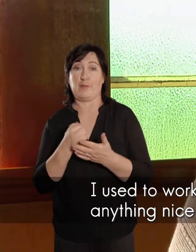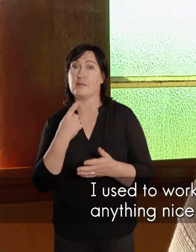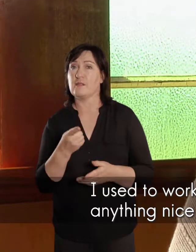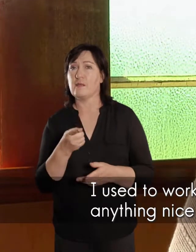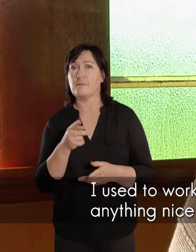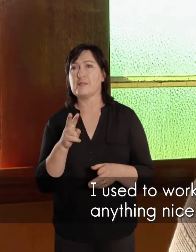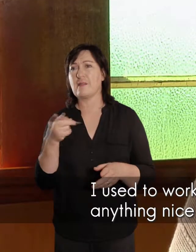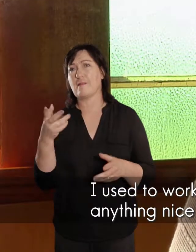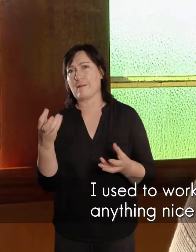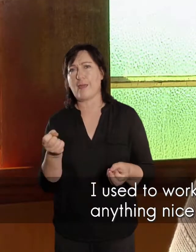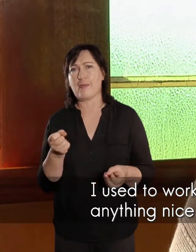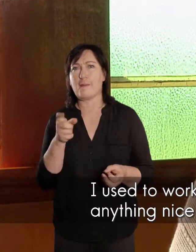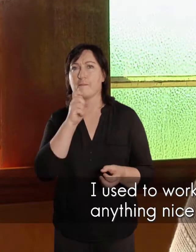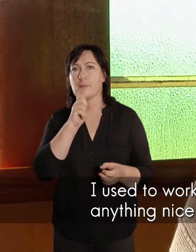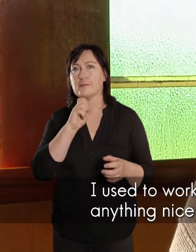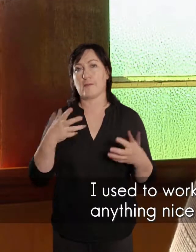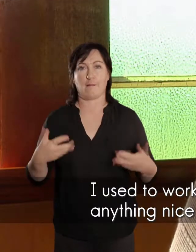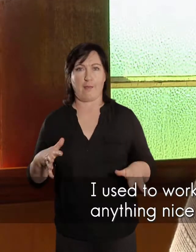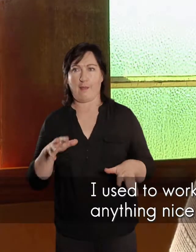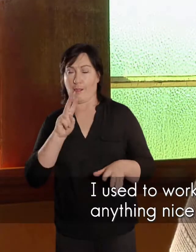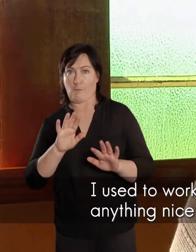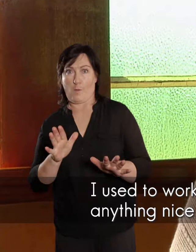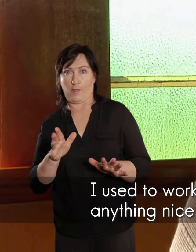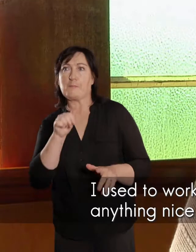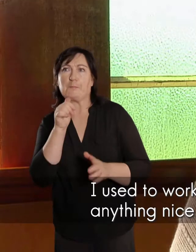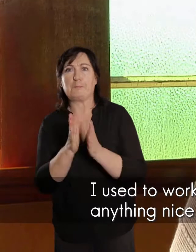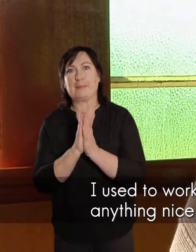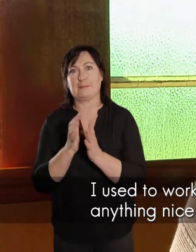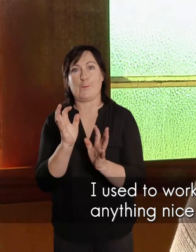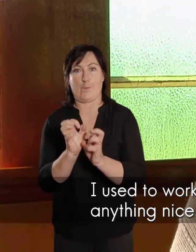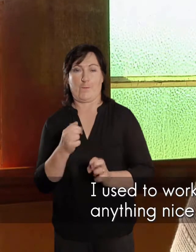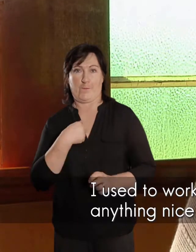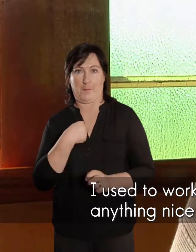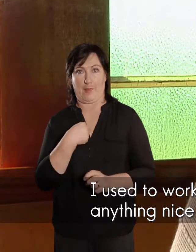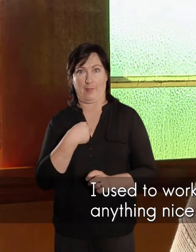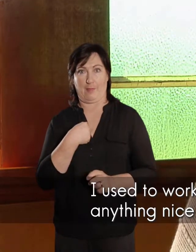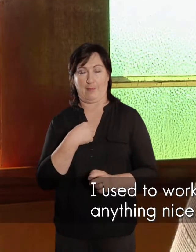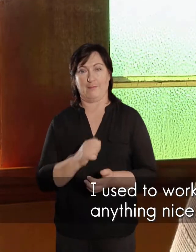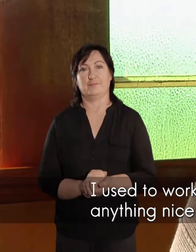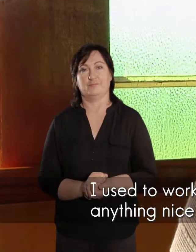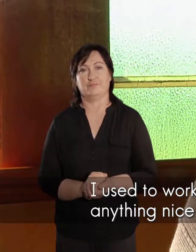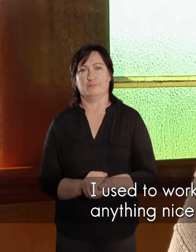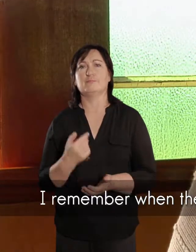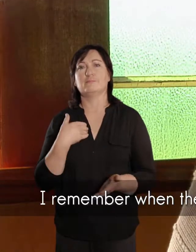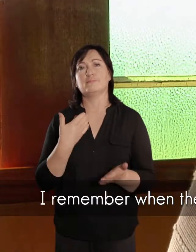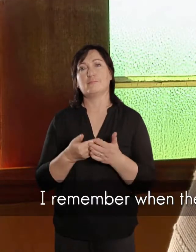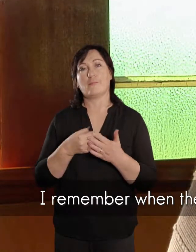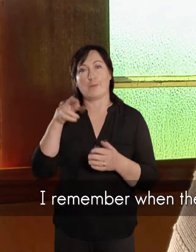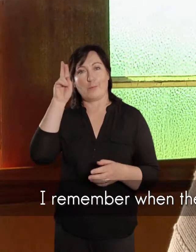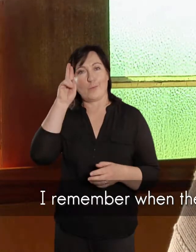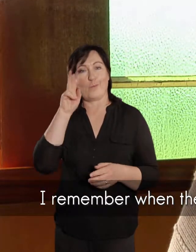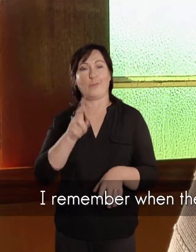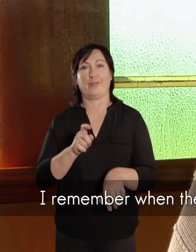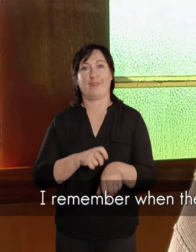Tolly, as hy iets moois inkom, hou dit vir my, of kree dit vir my. Ek kan